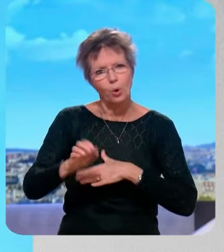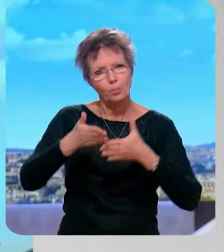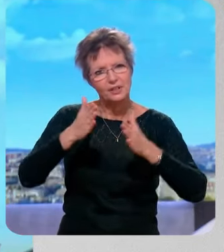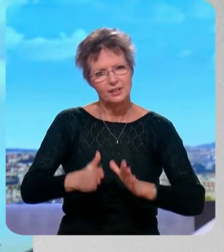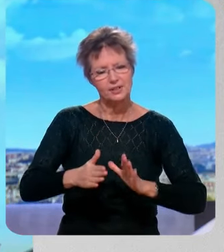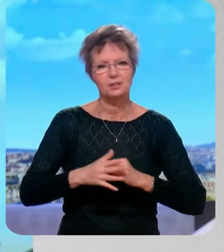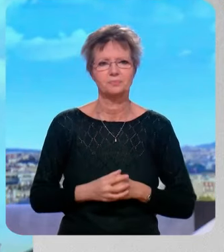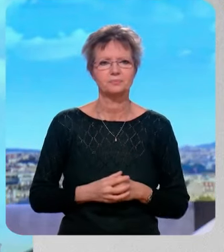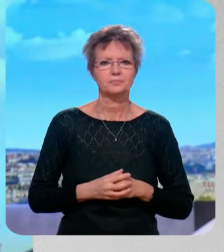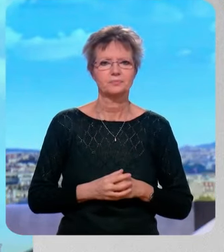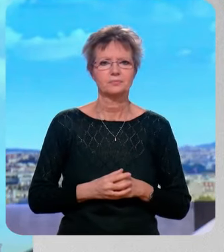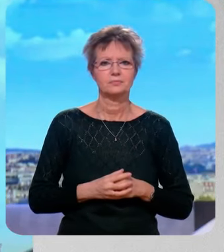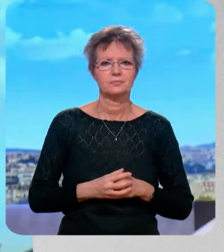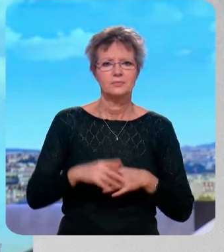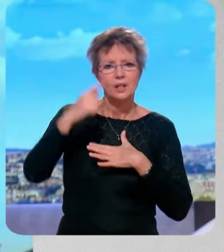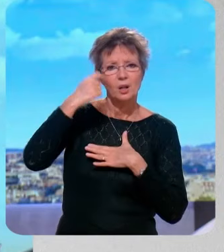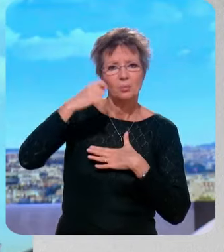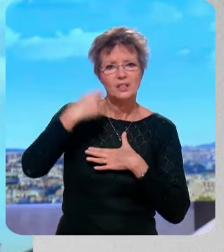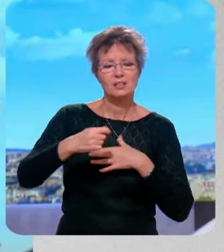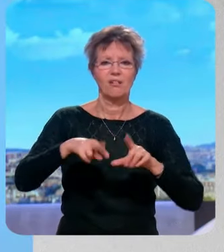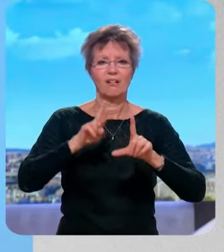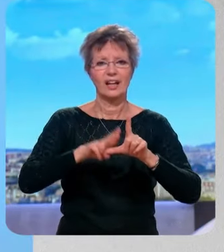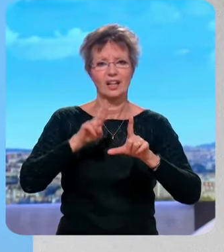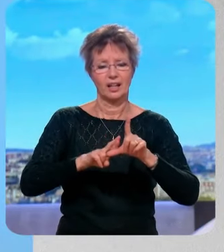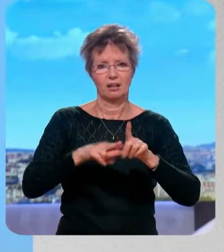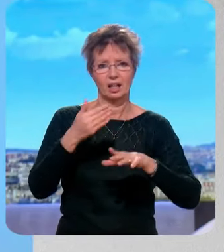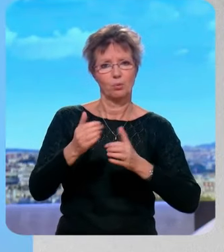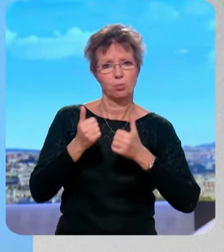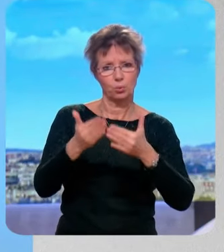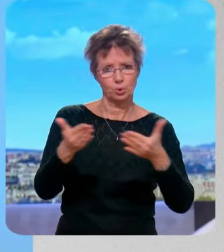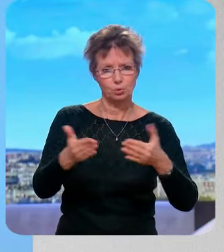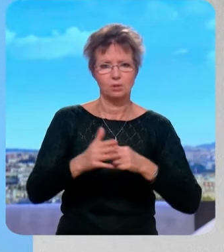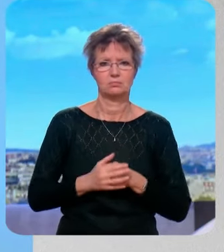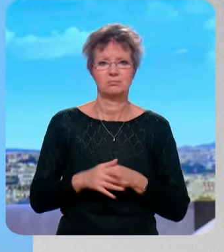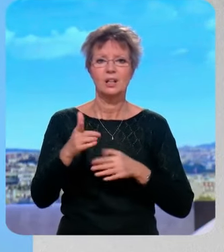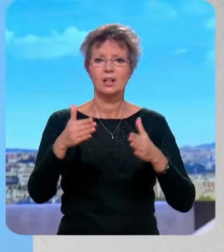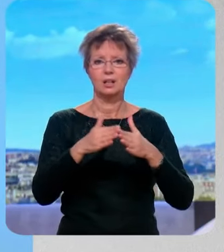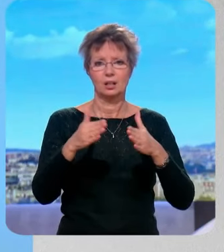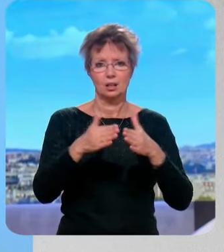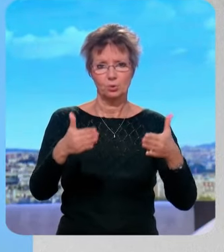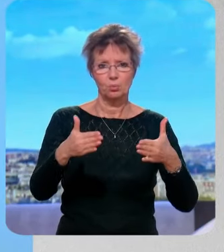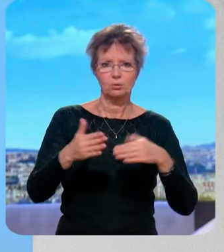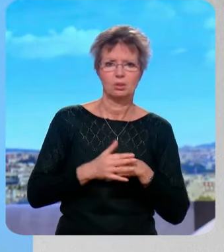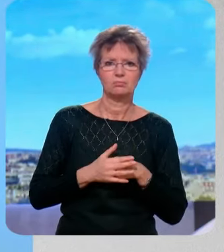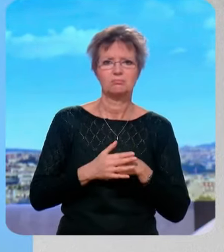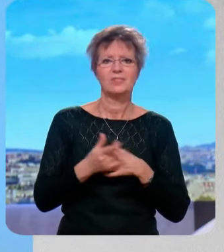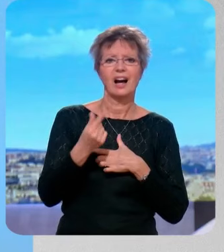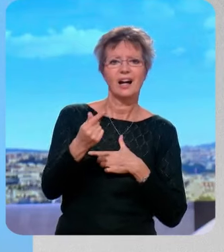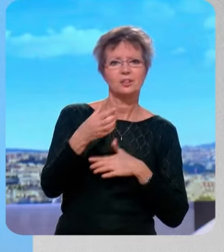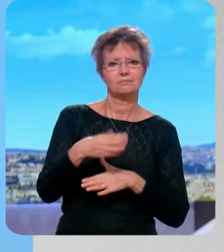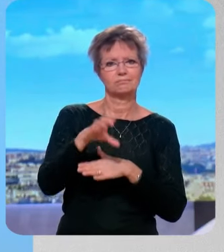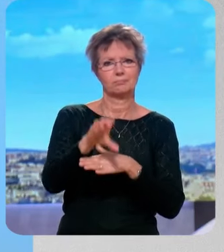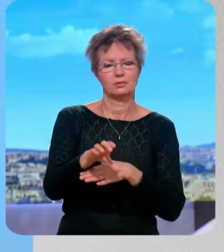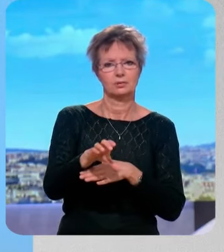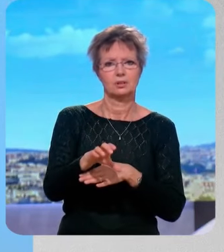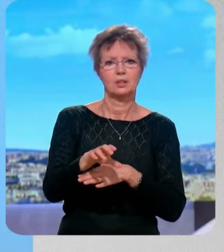là-dessus c'est clair. Le président de LR, Éric Ciotti, a une proposition, il demande la mise en place d'un dispositif d'accompagnement financier, aucun